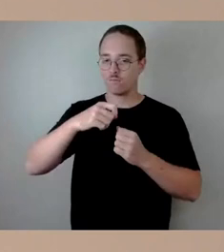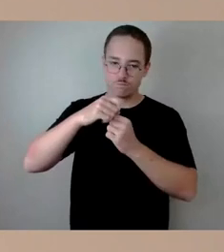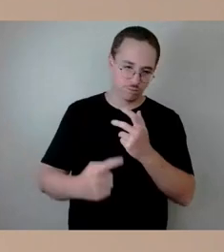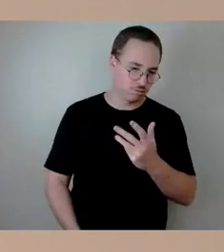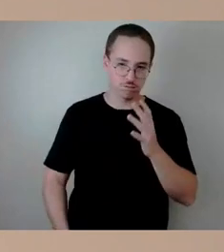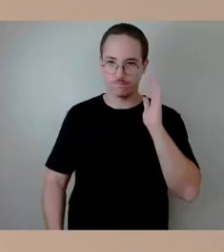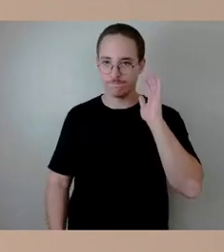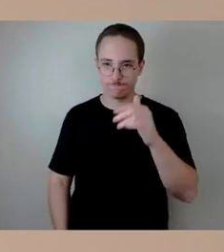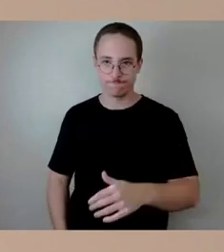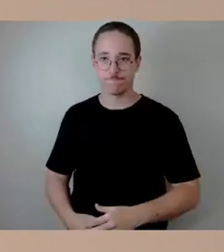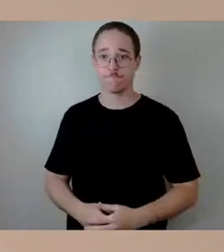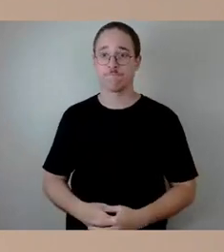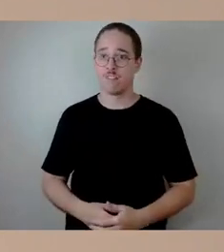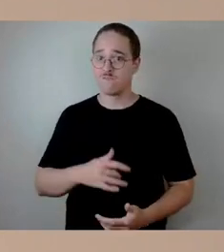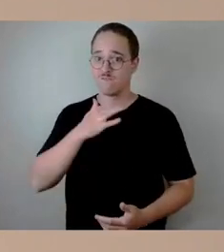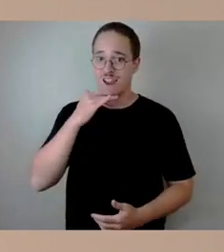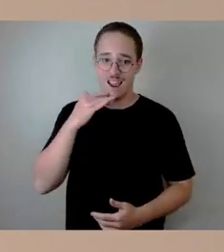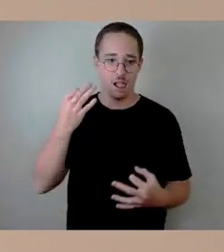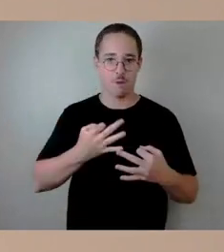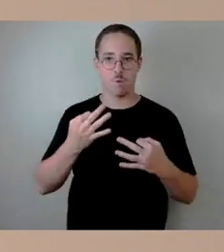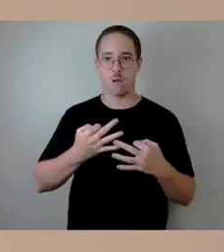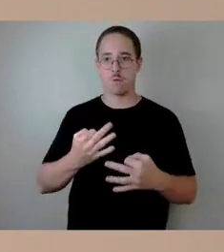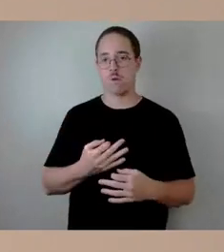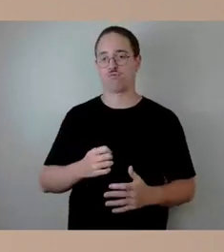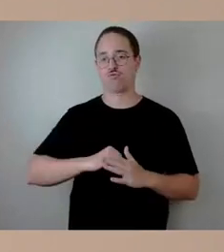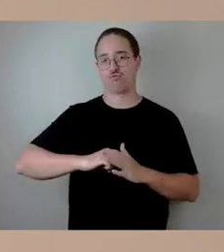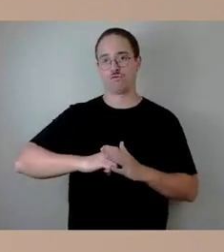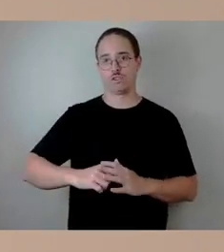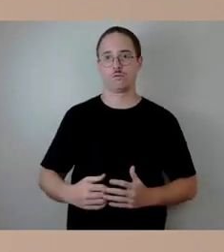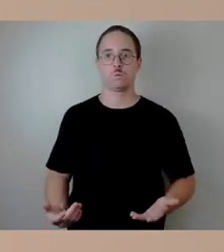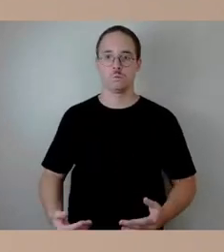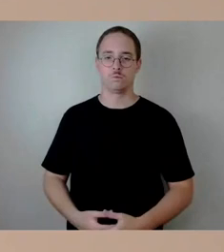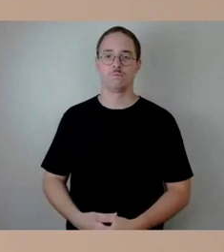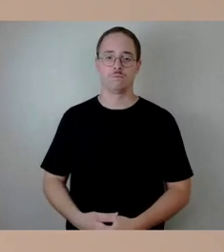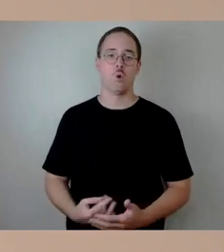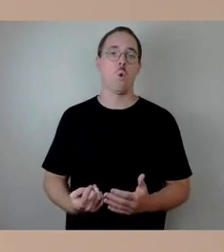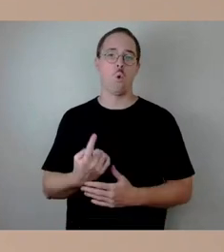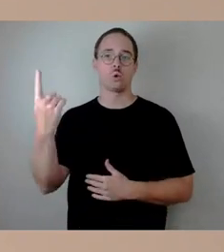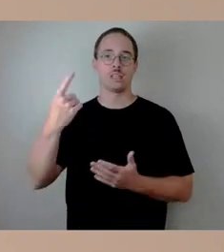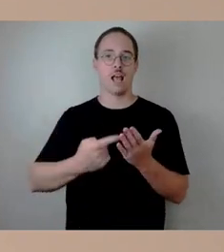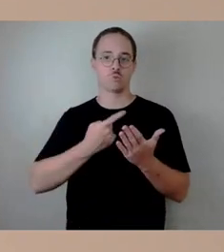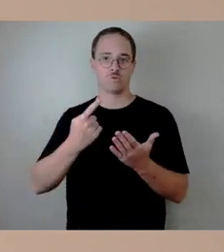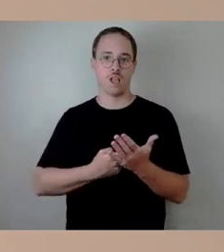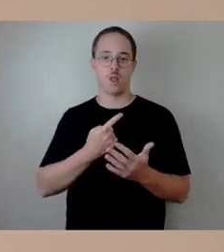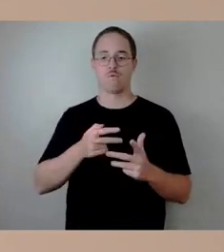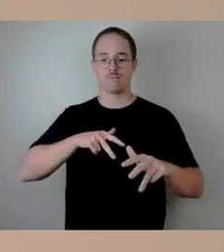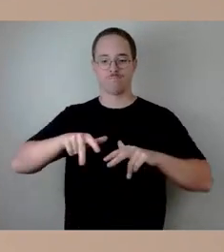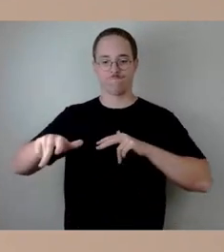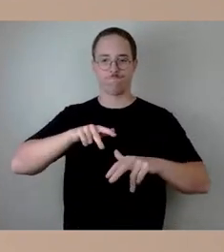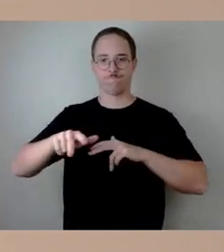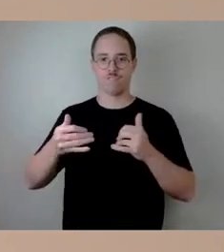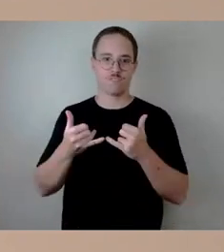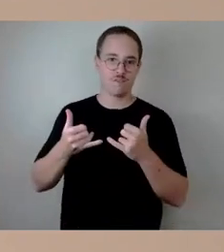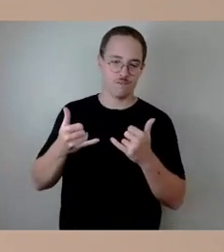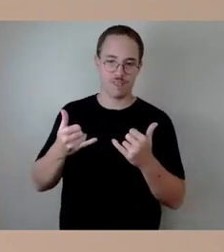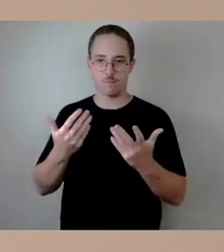von kürzester Zeit stattfinden. Und das ist insgesamt eine große Herausforderung, die so zu koordinieren, dass du immer noch eine Möglichkeit hast, sage jetzt mal,